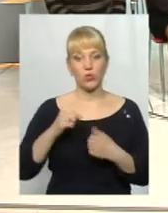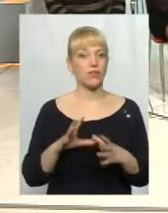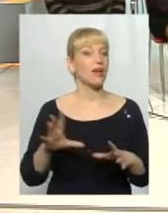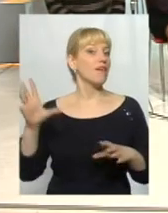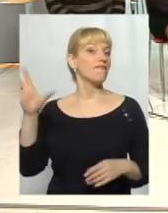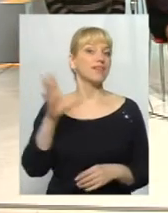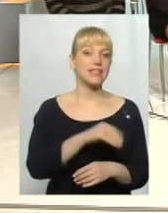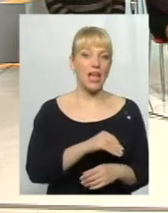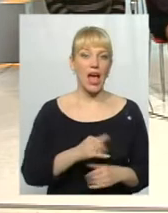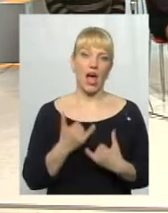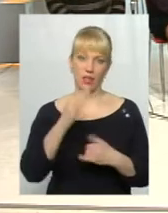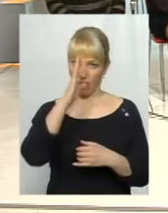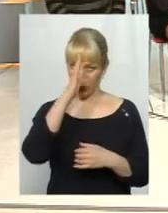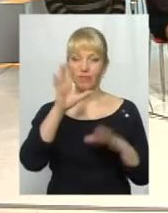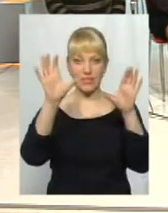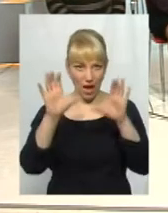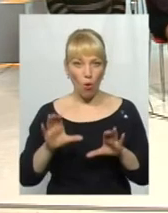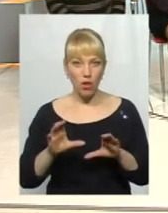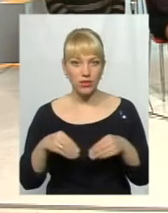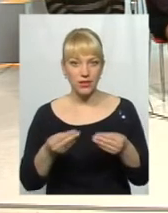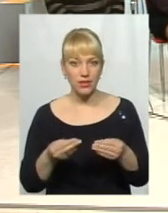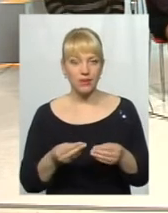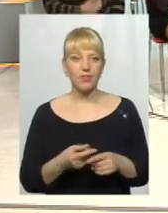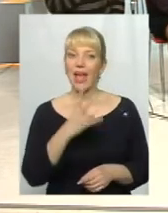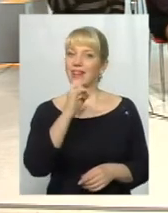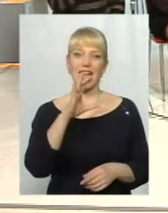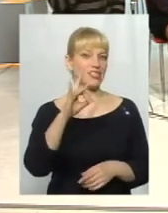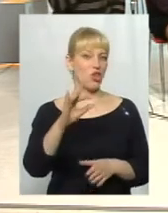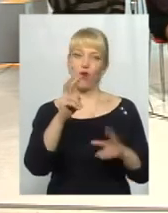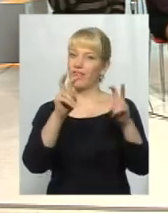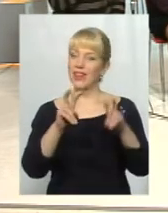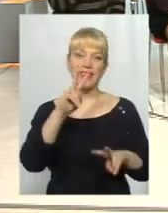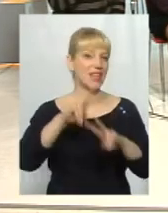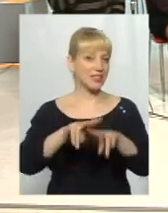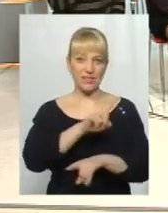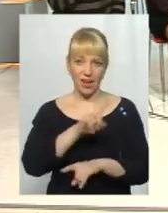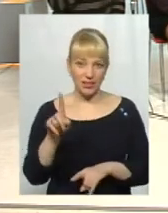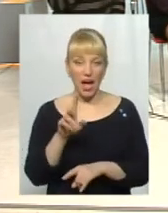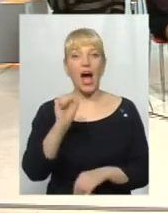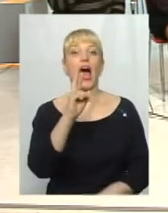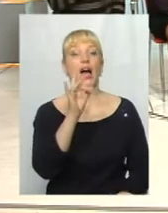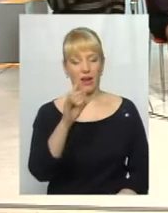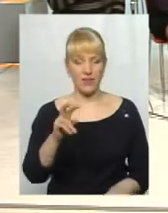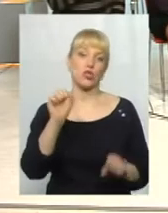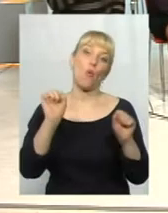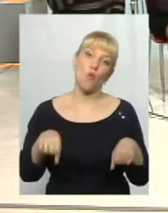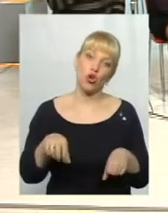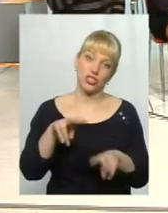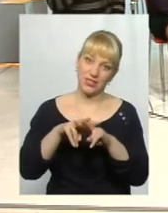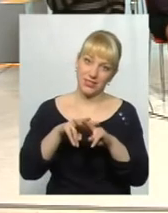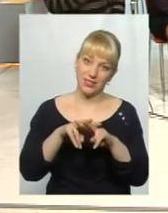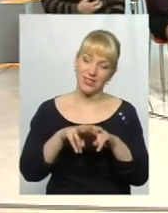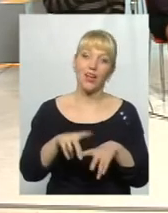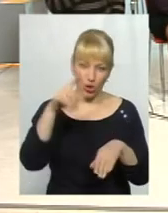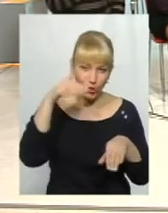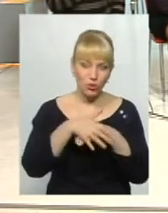а для ворогів закон? Ви знаєте, на сіру не сяде, а кравець може сісти. А на сіру не сяде. Ви думаєте різницю?